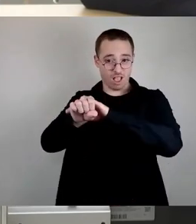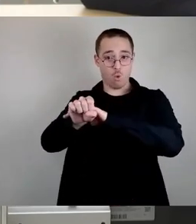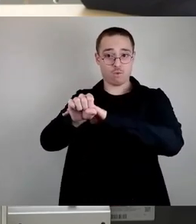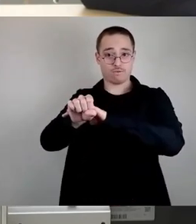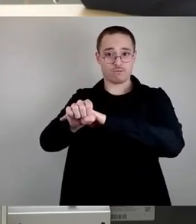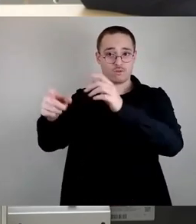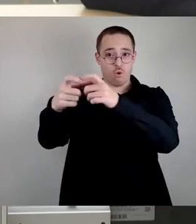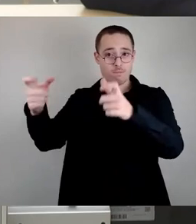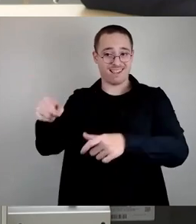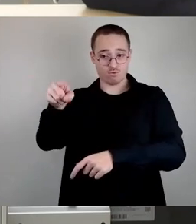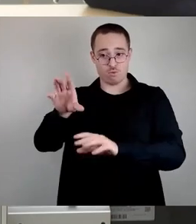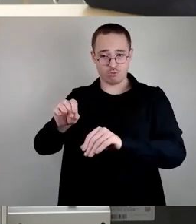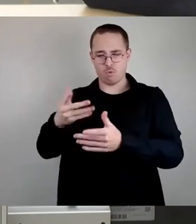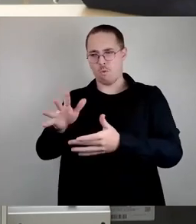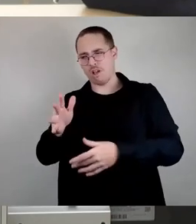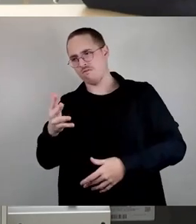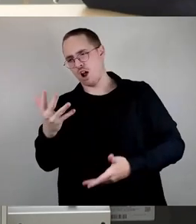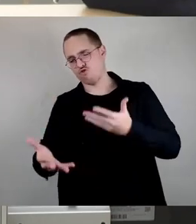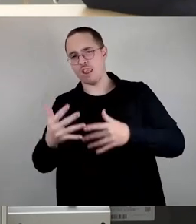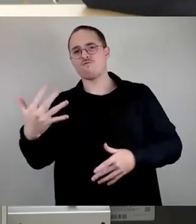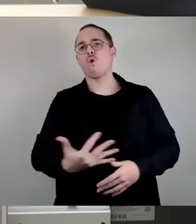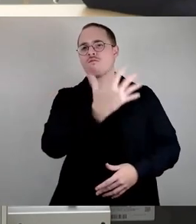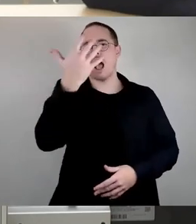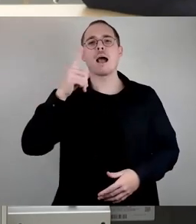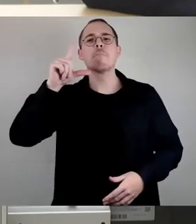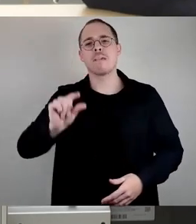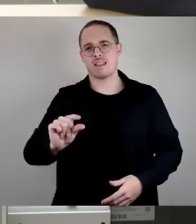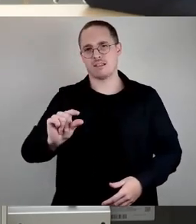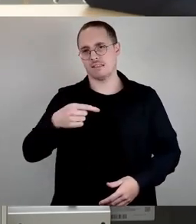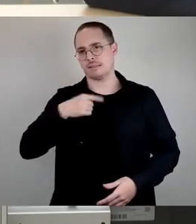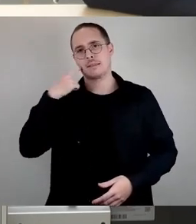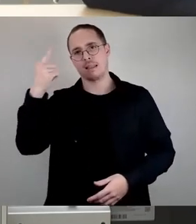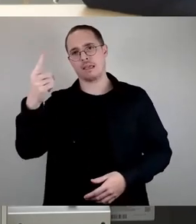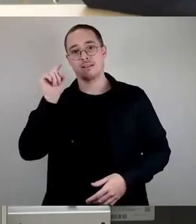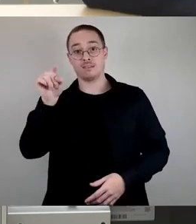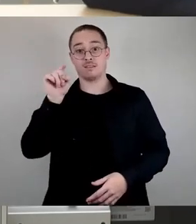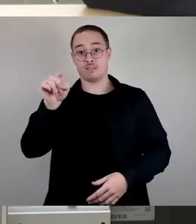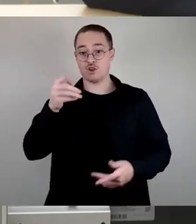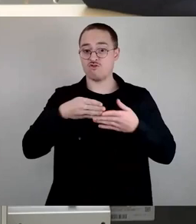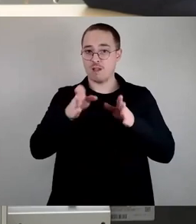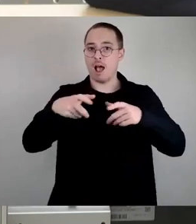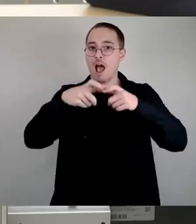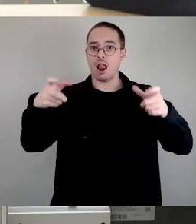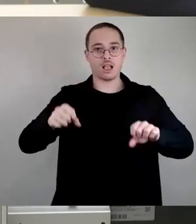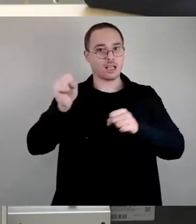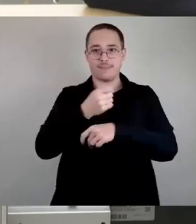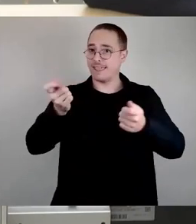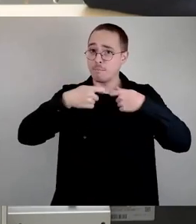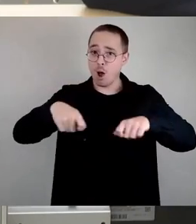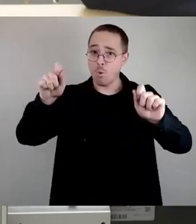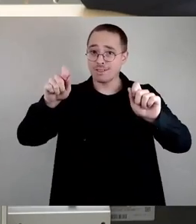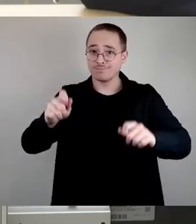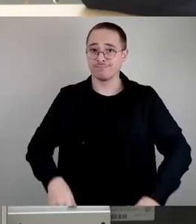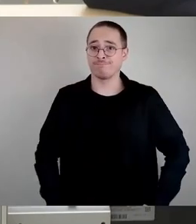errageln, sage mal mindestens fünf Jahre, dass während diesen Zeitraums die Schwimmhalle in Dresden-Klotsche definitiv nicht gebaut wird.